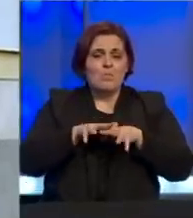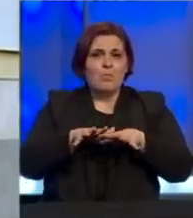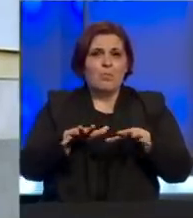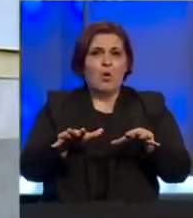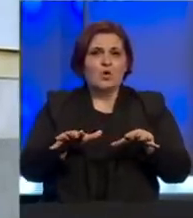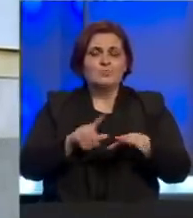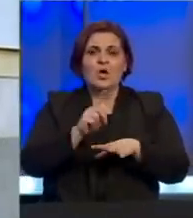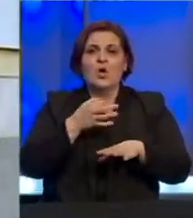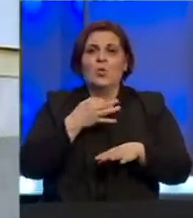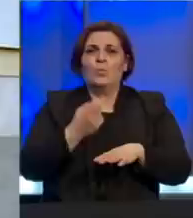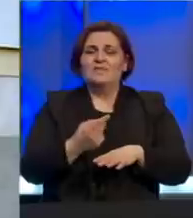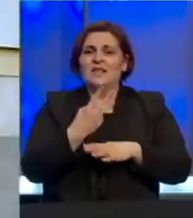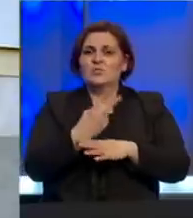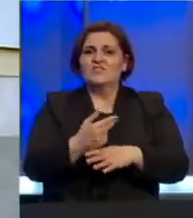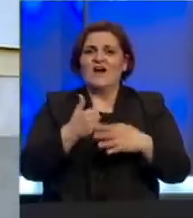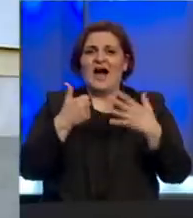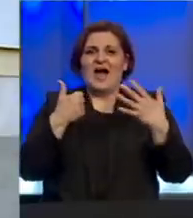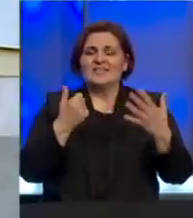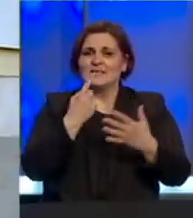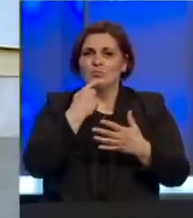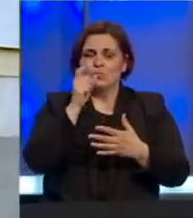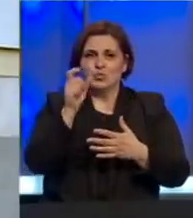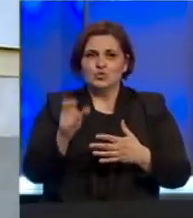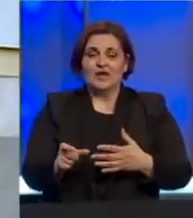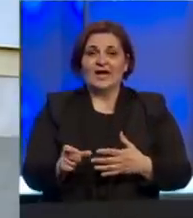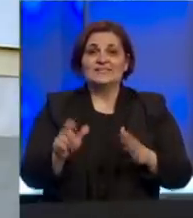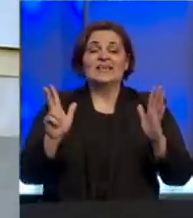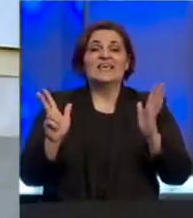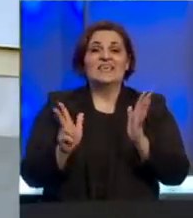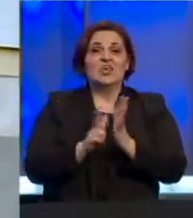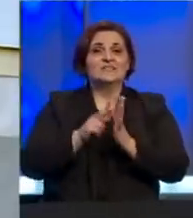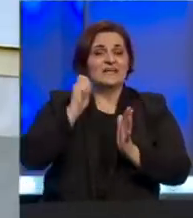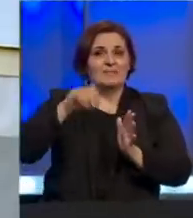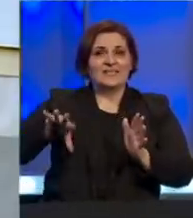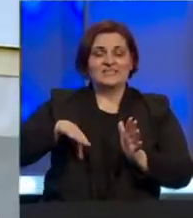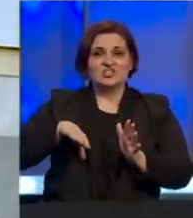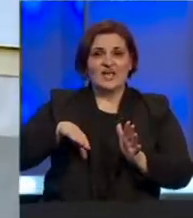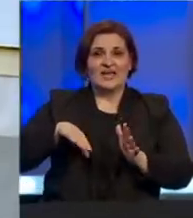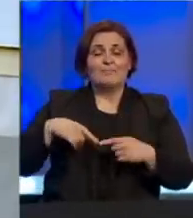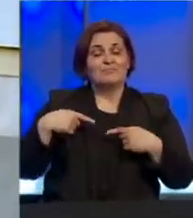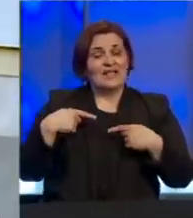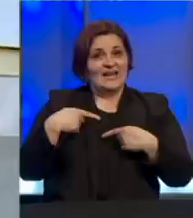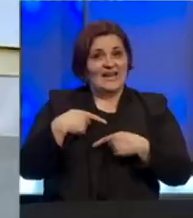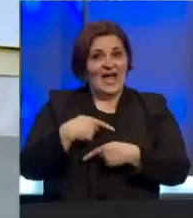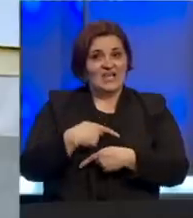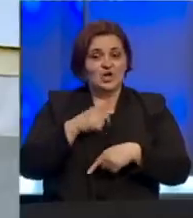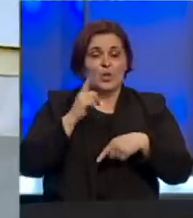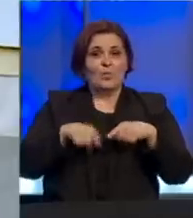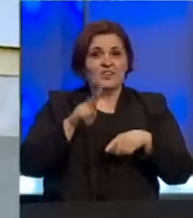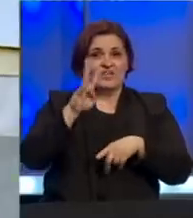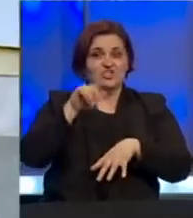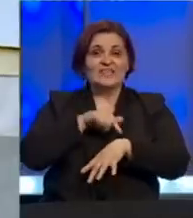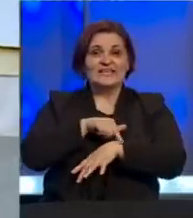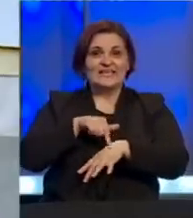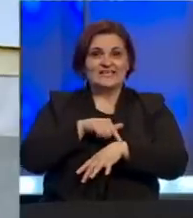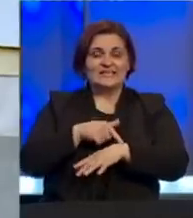u pitanju su 24 muškarca i 18 žena. Nažalost, u posljednje 24